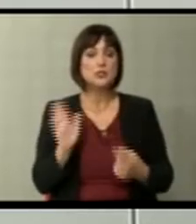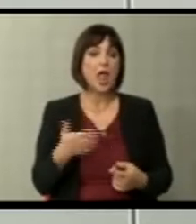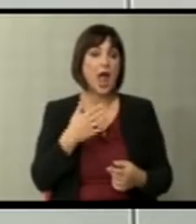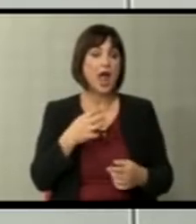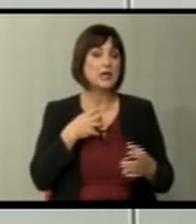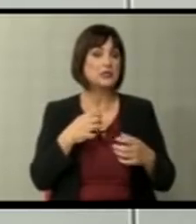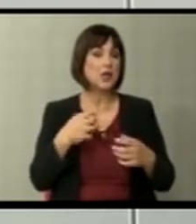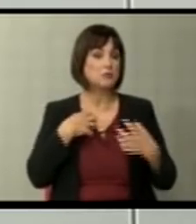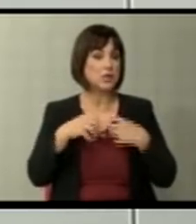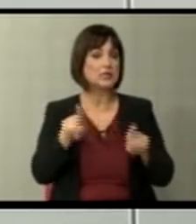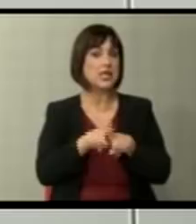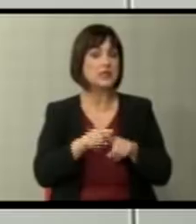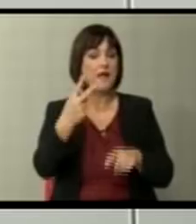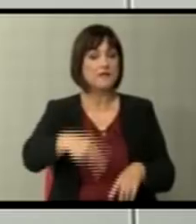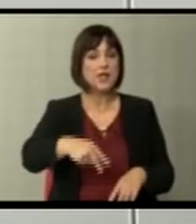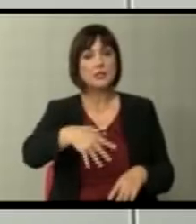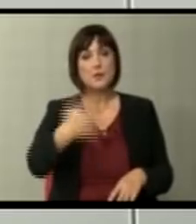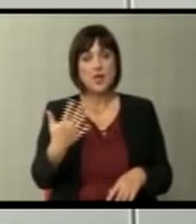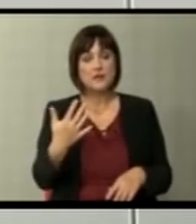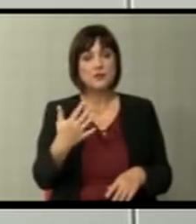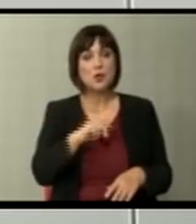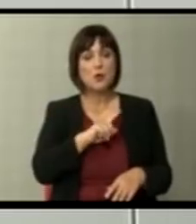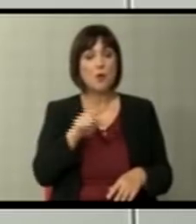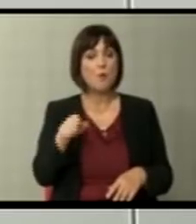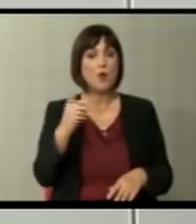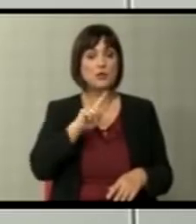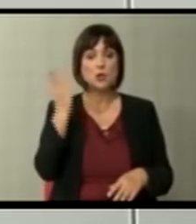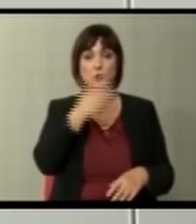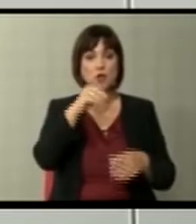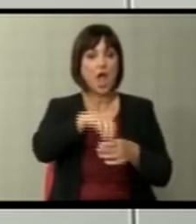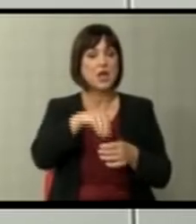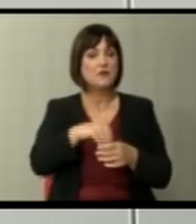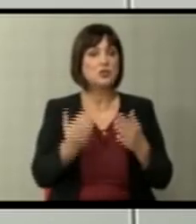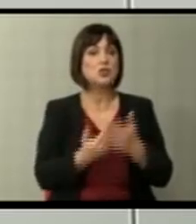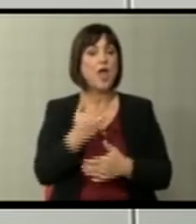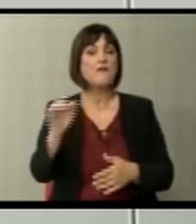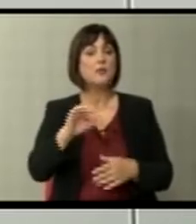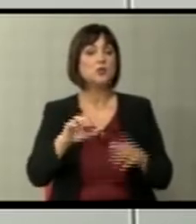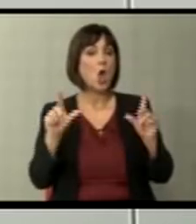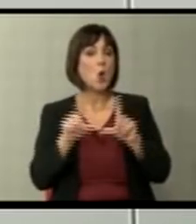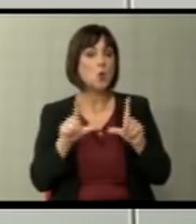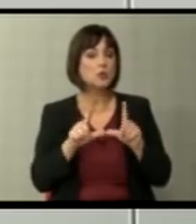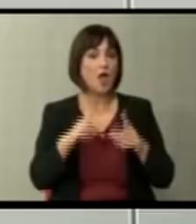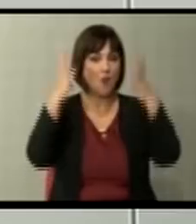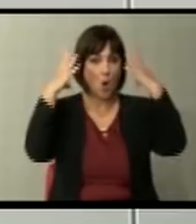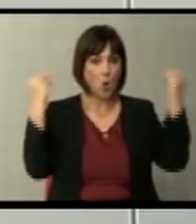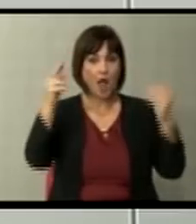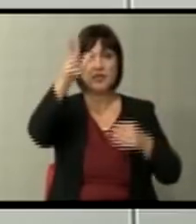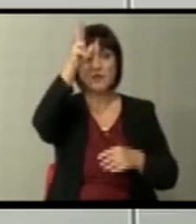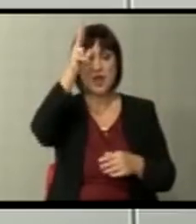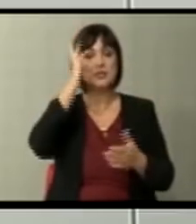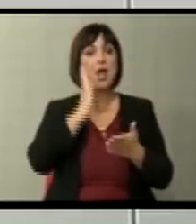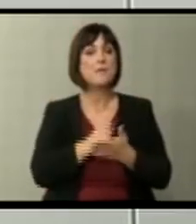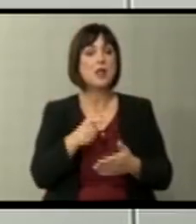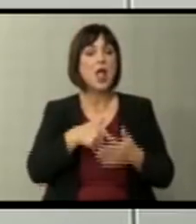актерите си исти, и во 2005, по неуспешниот референдум за новиот Европски устав во Холандија и Франција, те